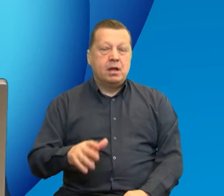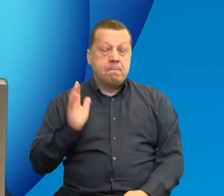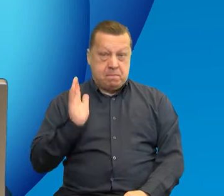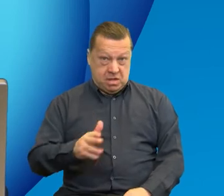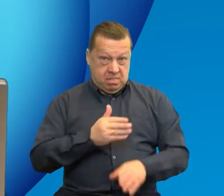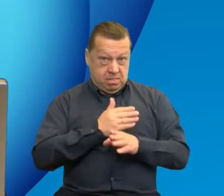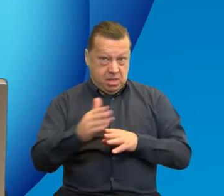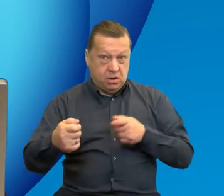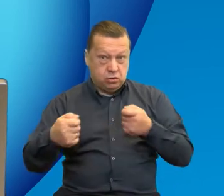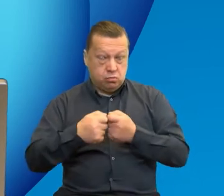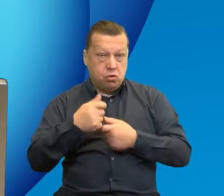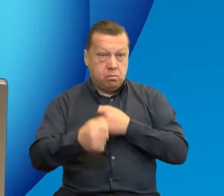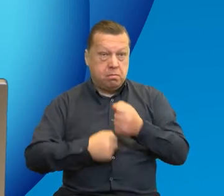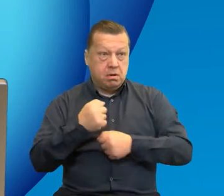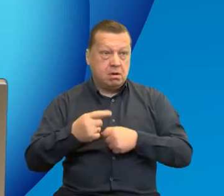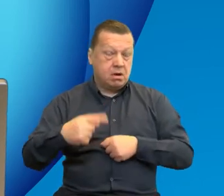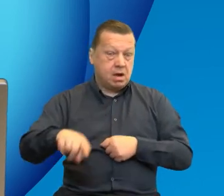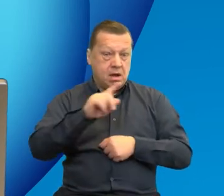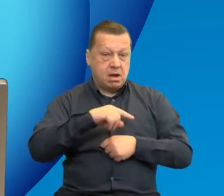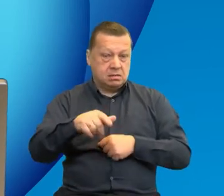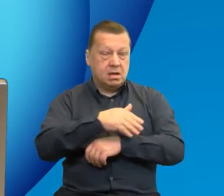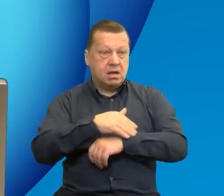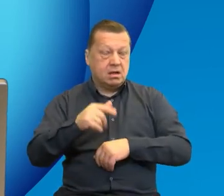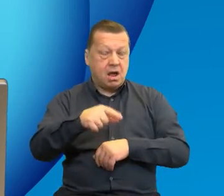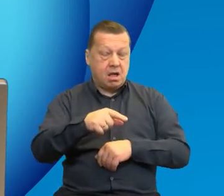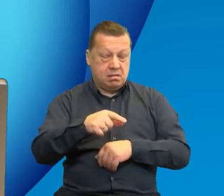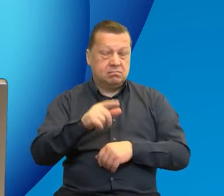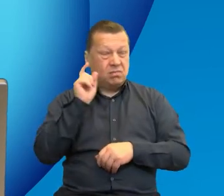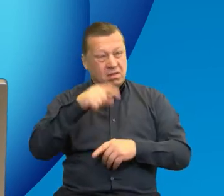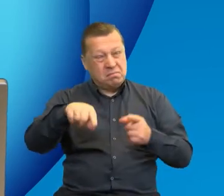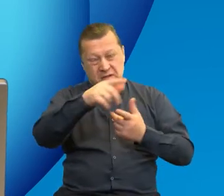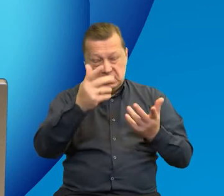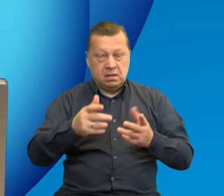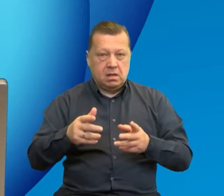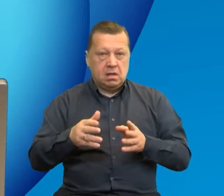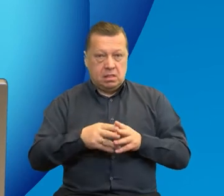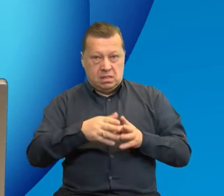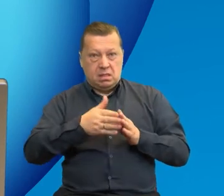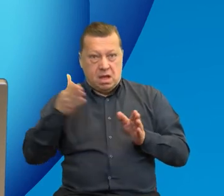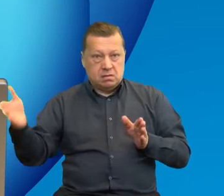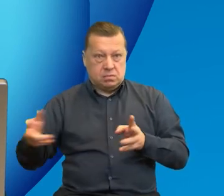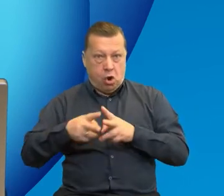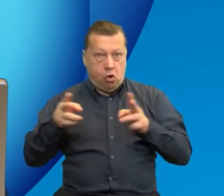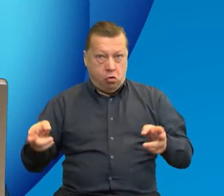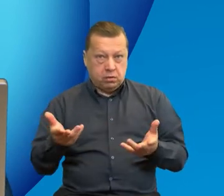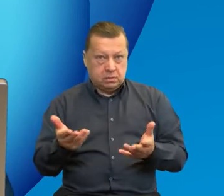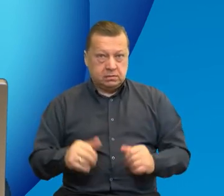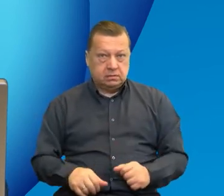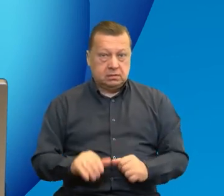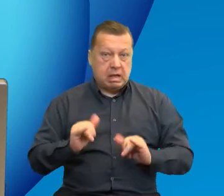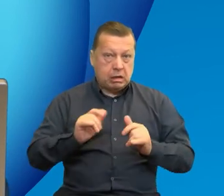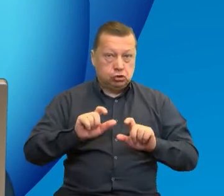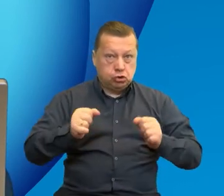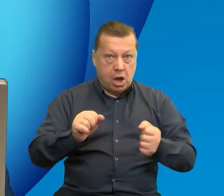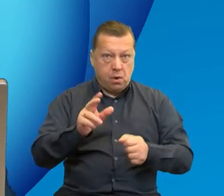kontynuować współpracę z partnerami projektowymi w kolejnej perspektywie i może już macie na horyzoncie jakiś zakres